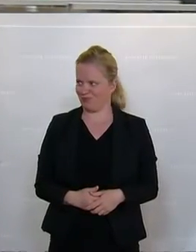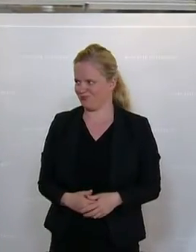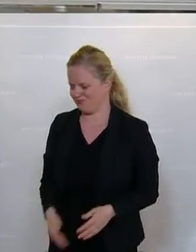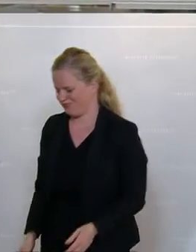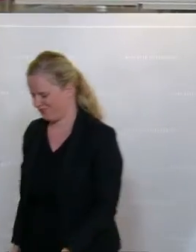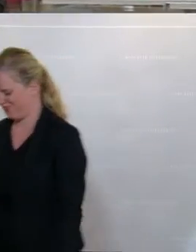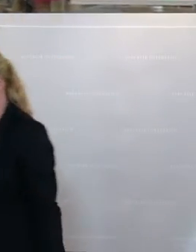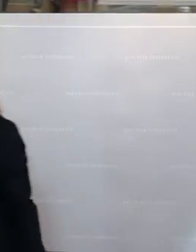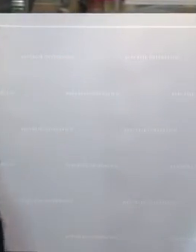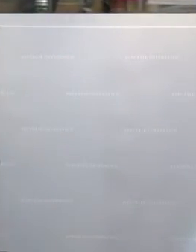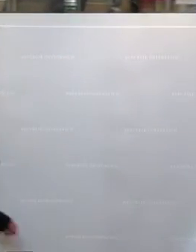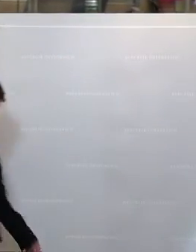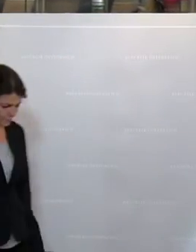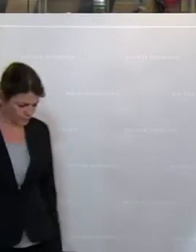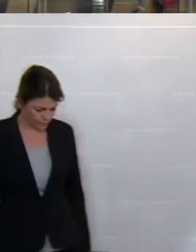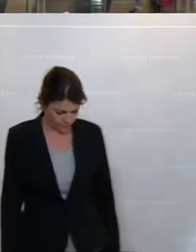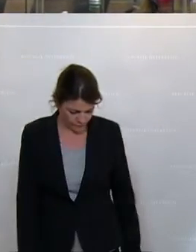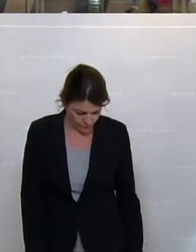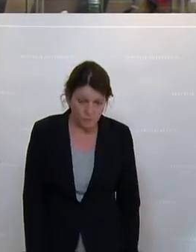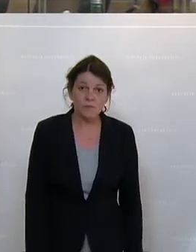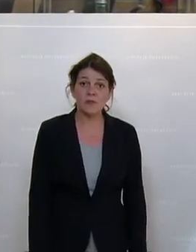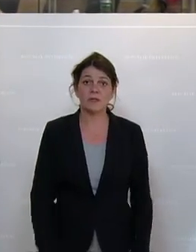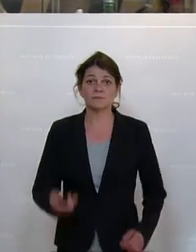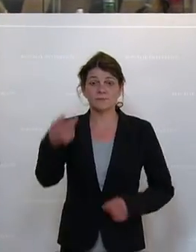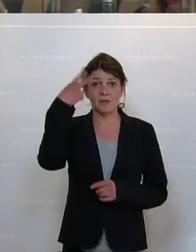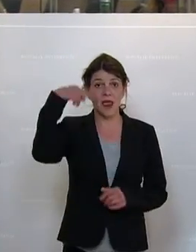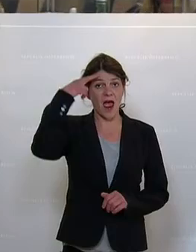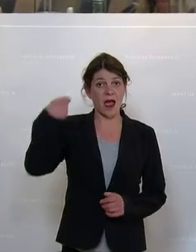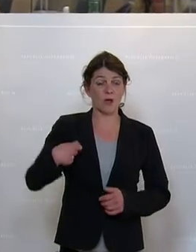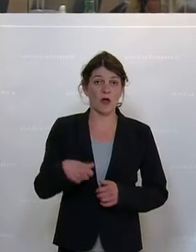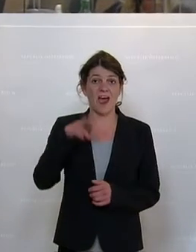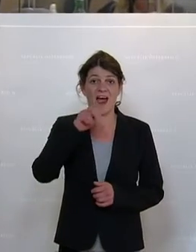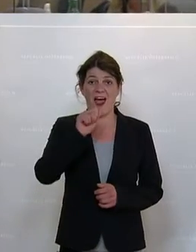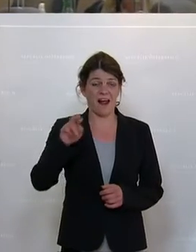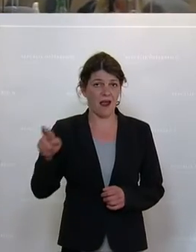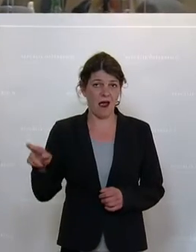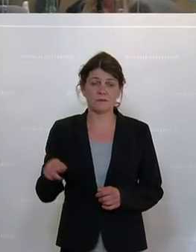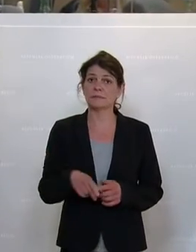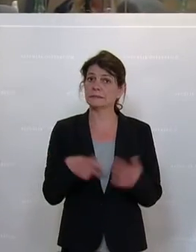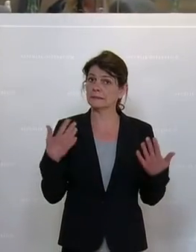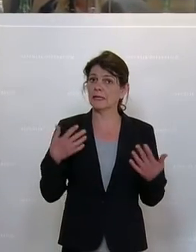Racker ist Rechtsanwalt aus Kärnten im Zivilberuf. Herr Abgeordneter Racker, es ist ein strafrechtlicher